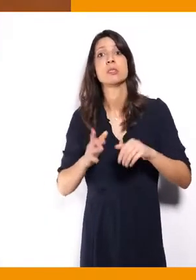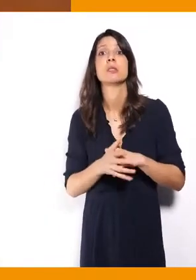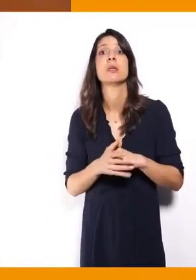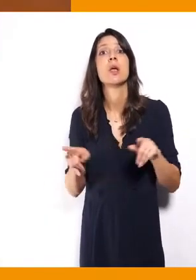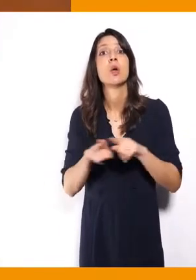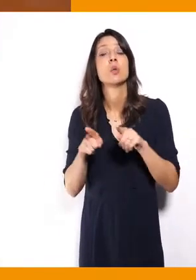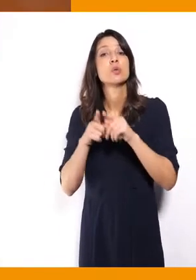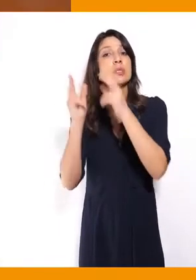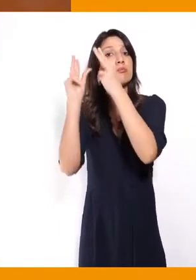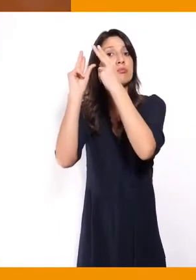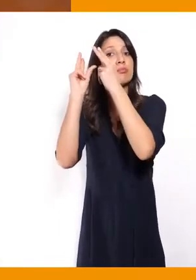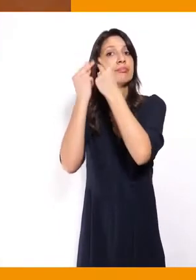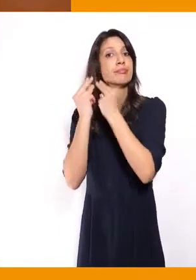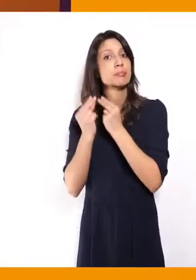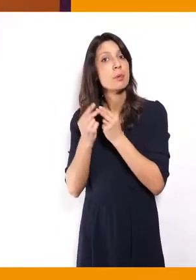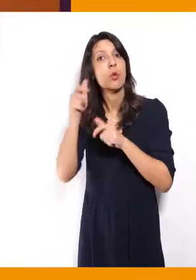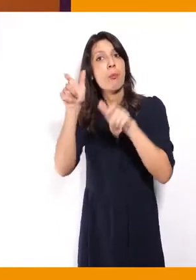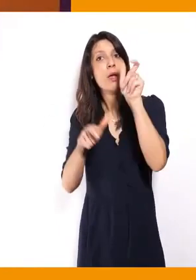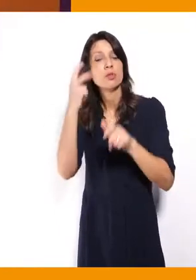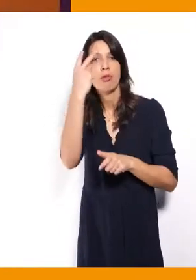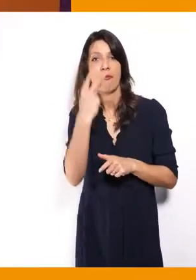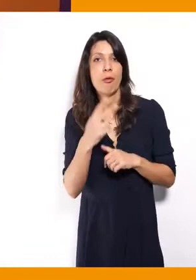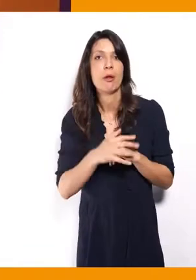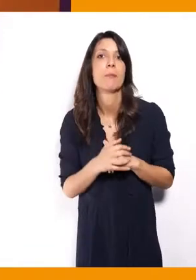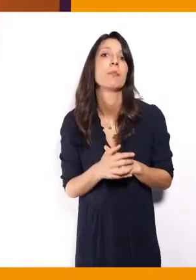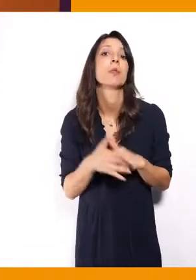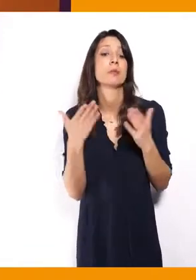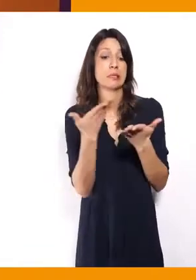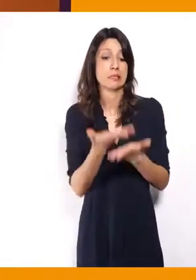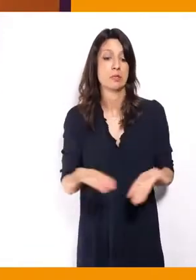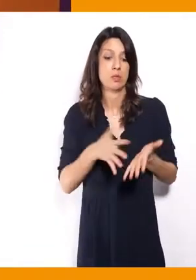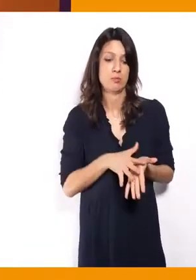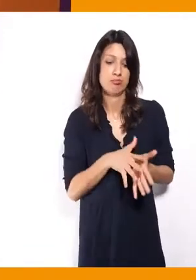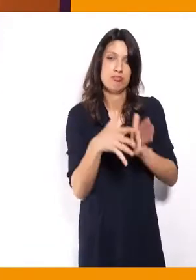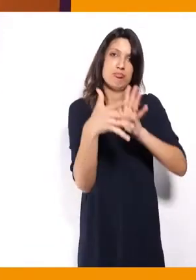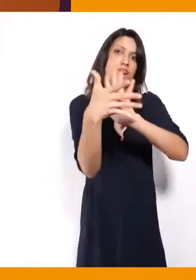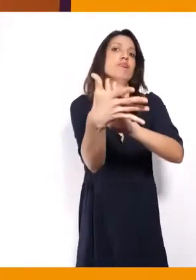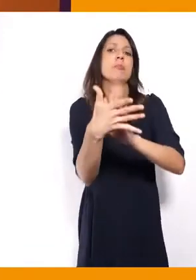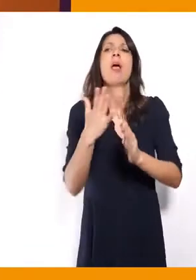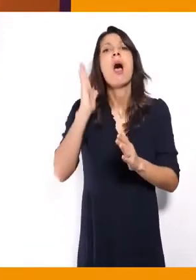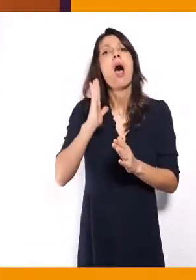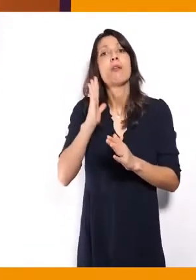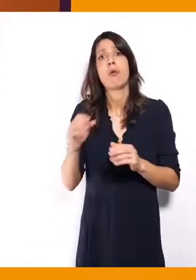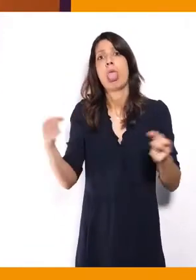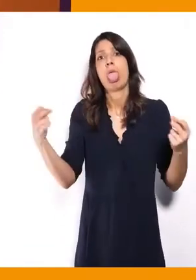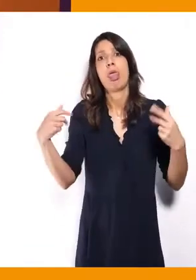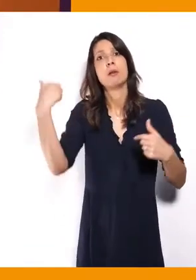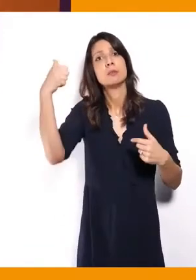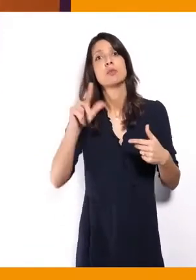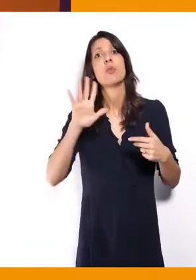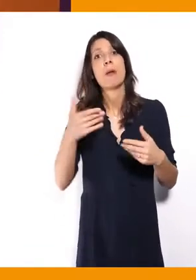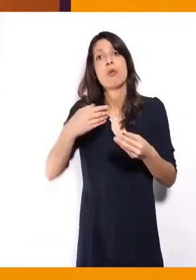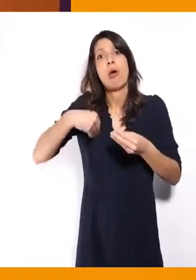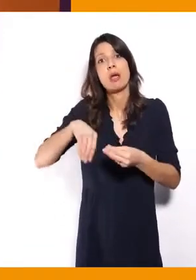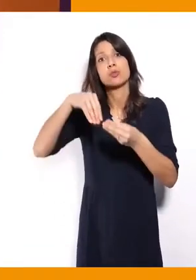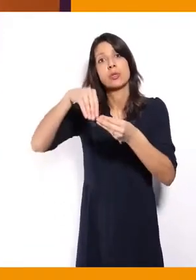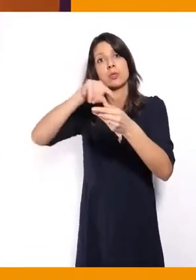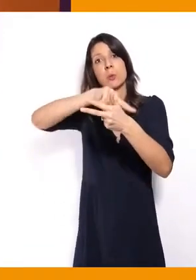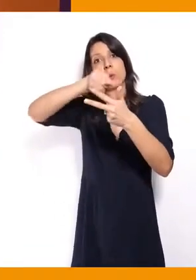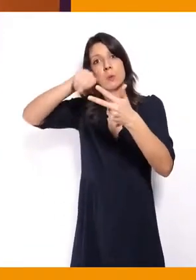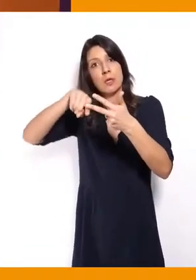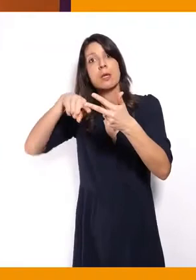32. Donc ça, c'est quelque chose qui a évolué avec le temps. Au départ, il y avait juste le sous-titrage. Maintenant, l'arrivée, nous avons tout.